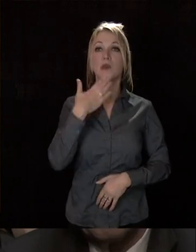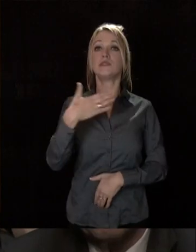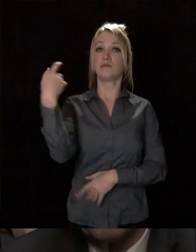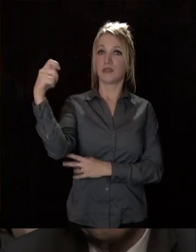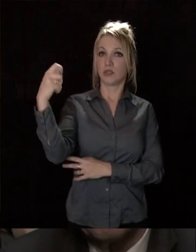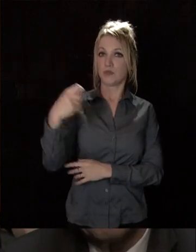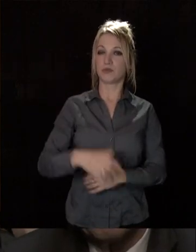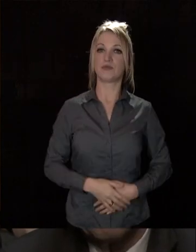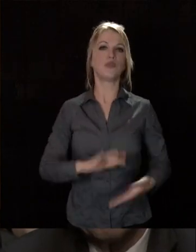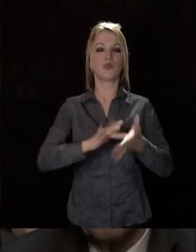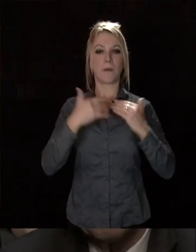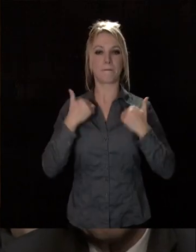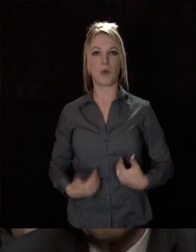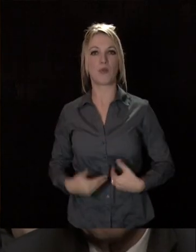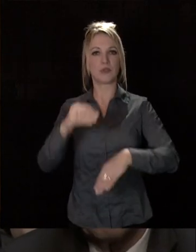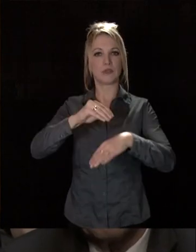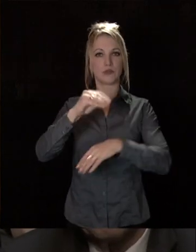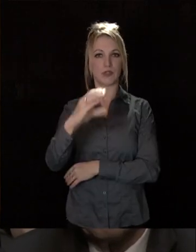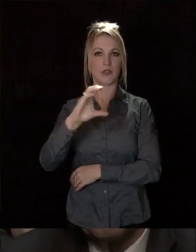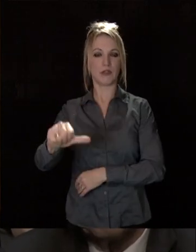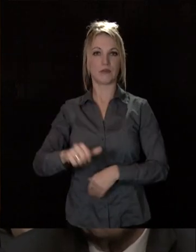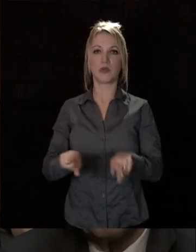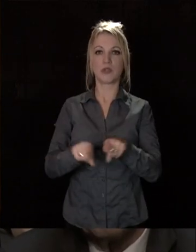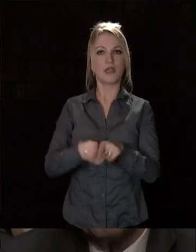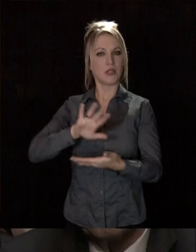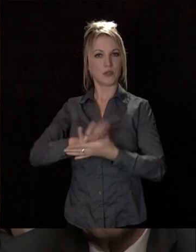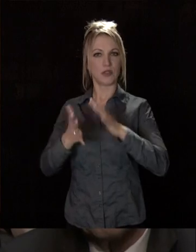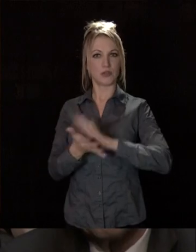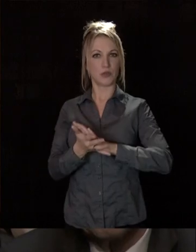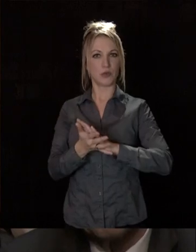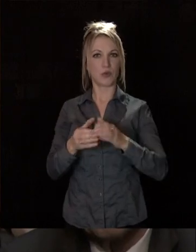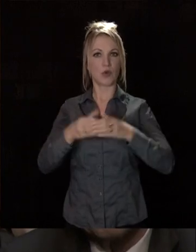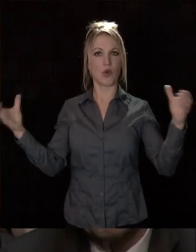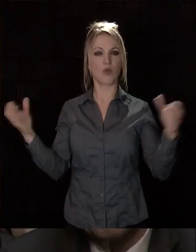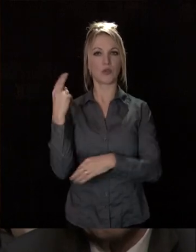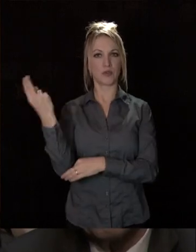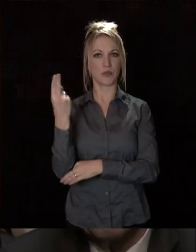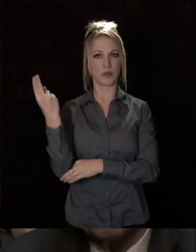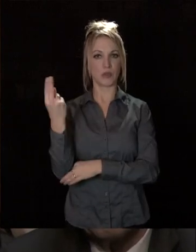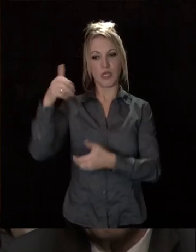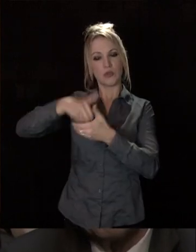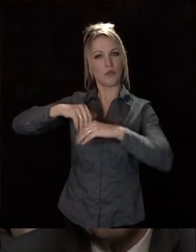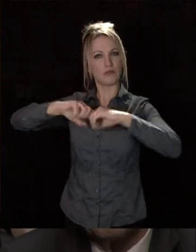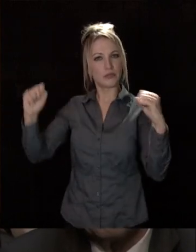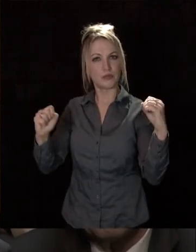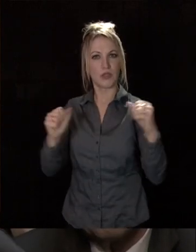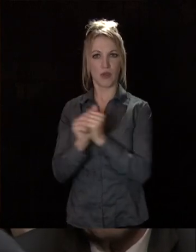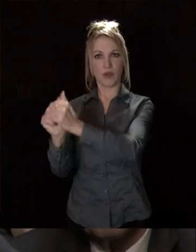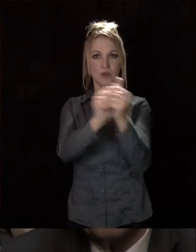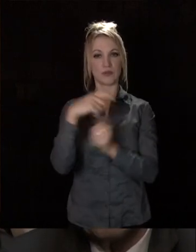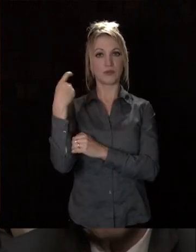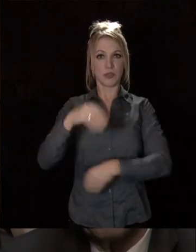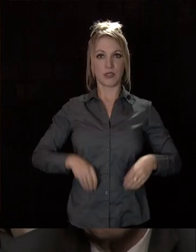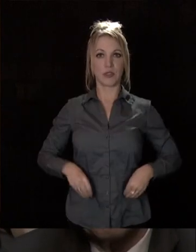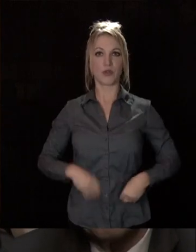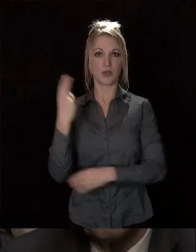et tous les membres de son conseil d'administration et de l'association Grand Campus qui unit l'ensemble des directeurs de l